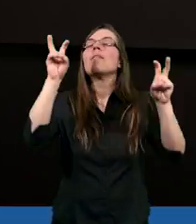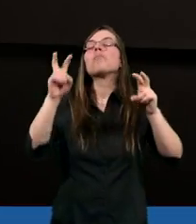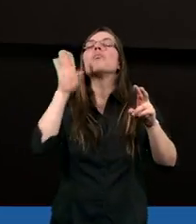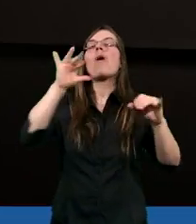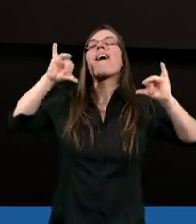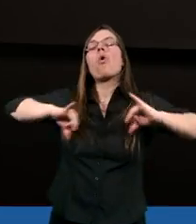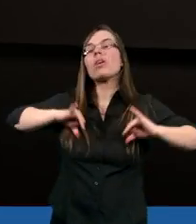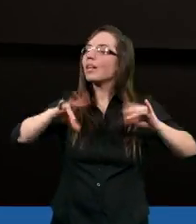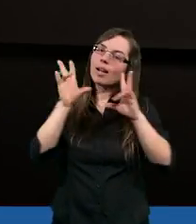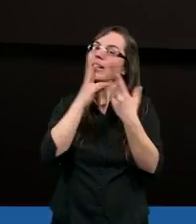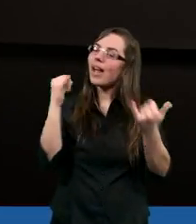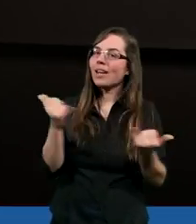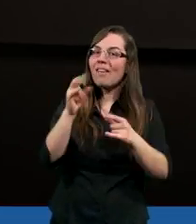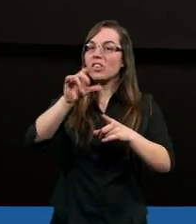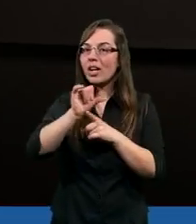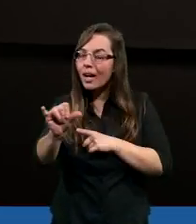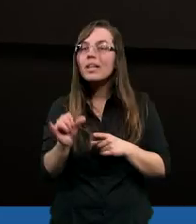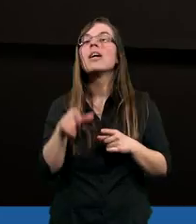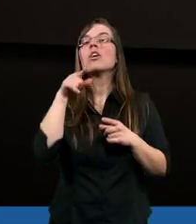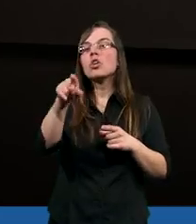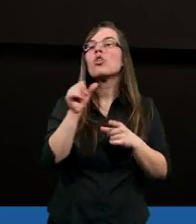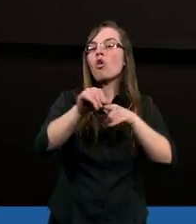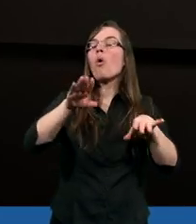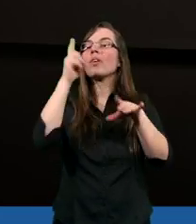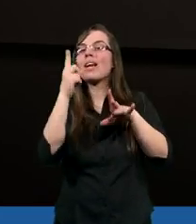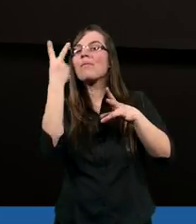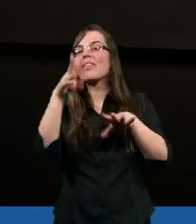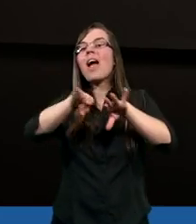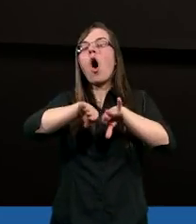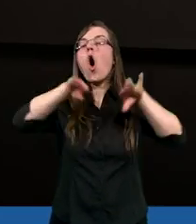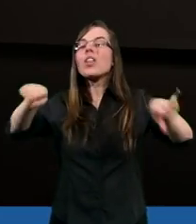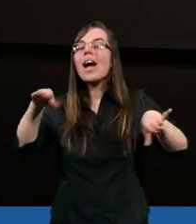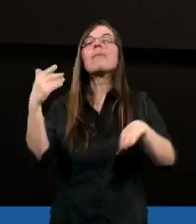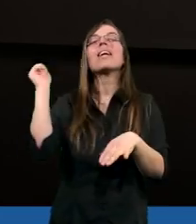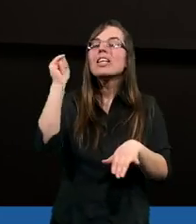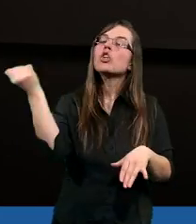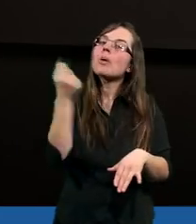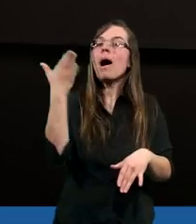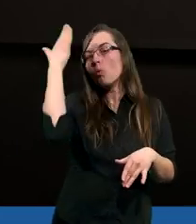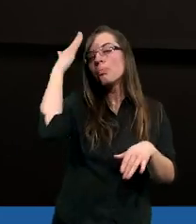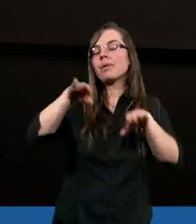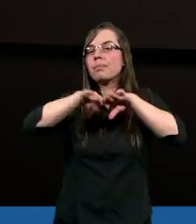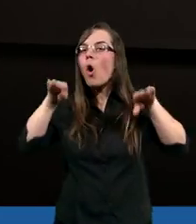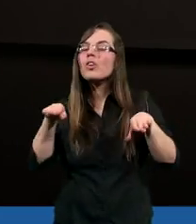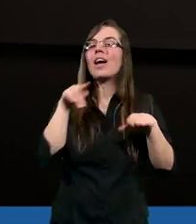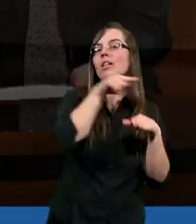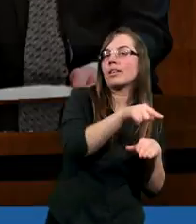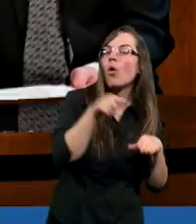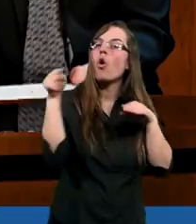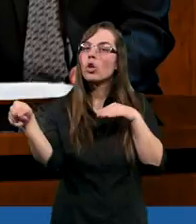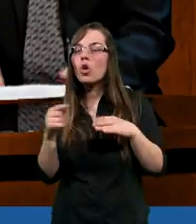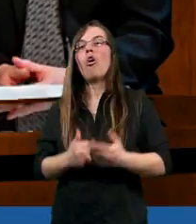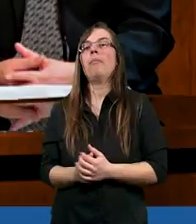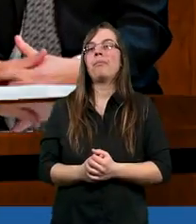egoizmem, dlatego jest ważną rzeczą, żeby jednak rozgraniczać i oceniać to w swoim życiu.